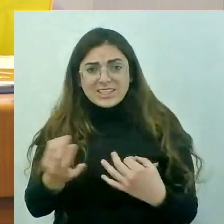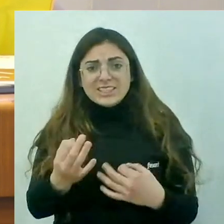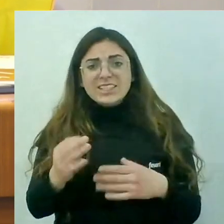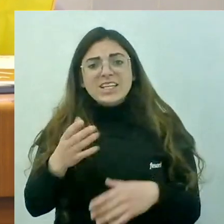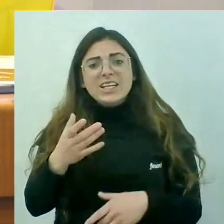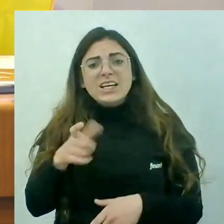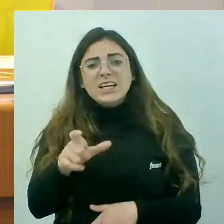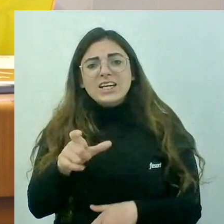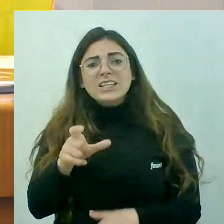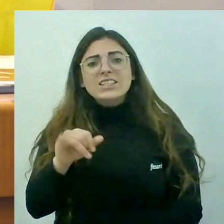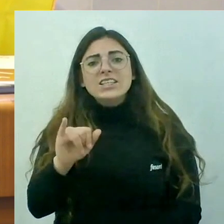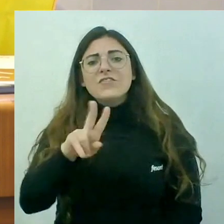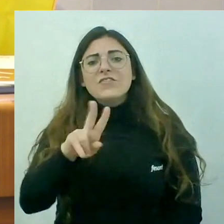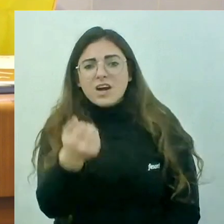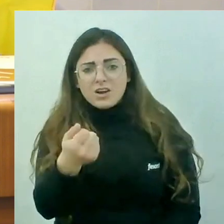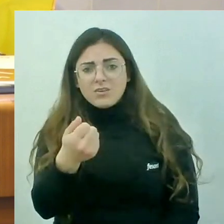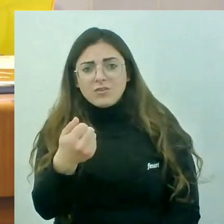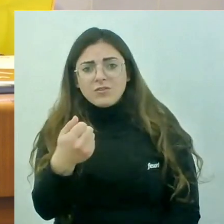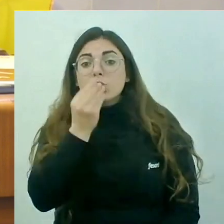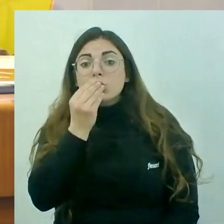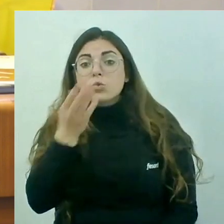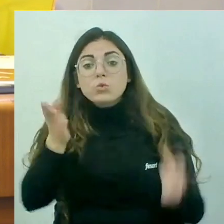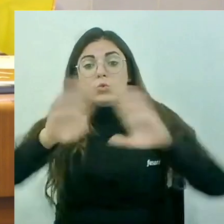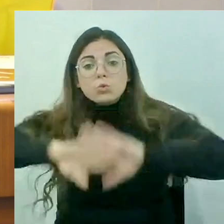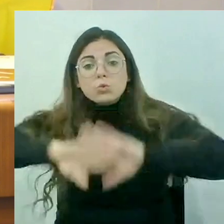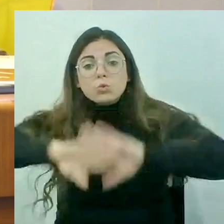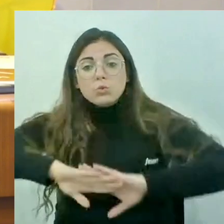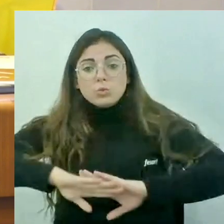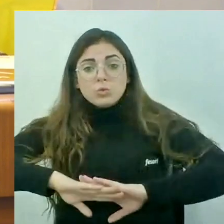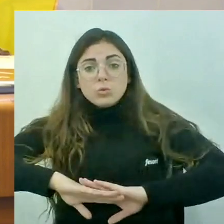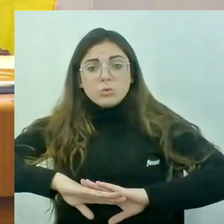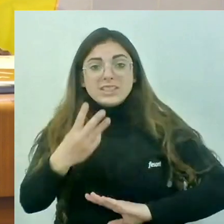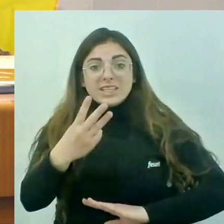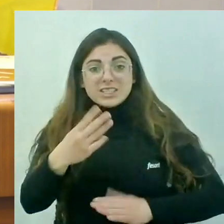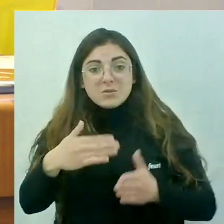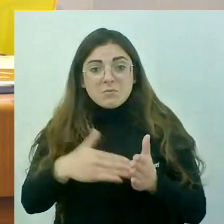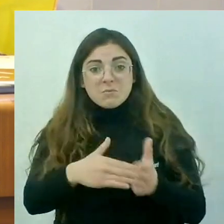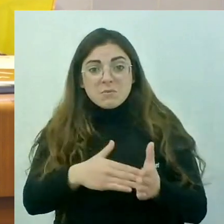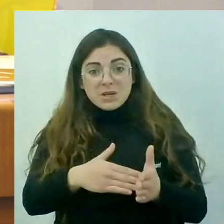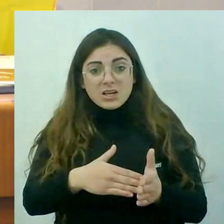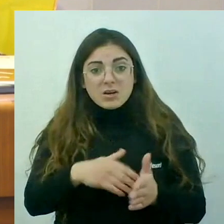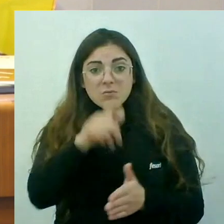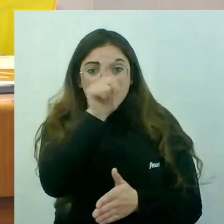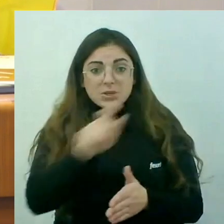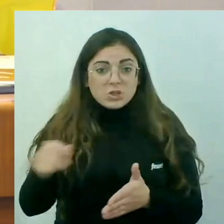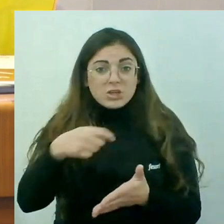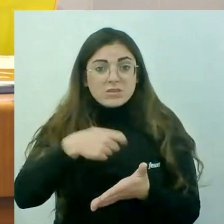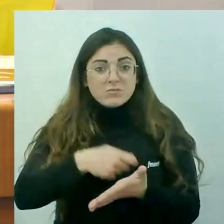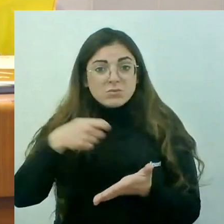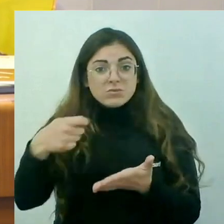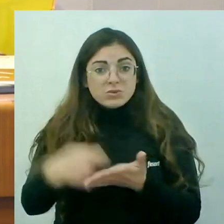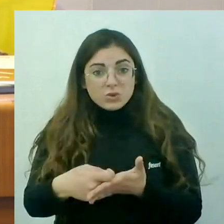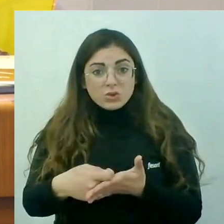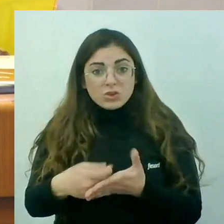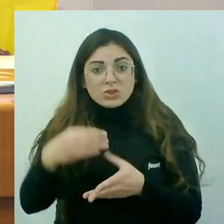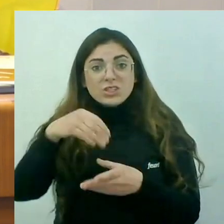sopar que vostè va organitzar per a 3.000 militants a costa de la ciutadania en el recinte ferial. Sí.